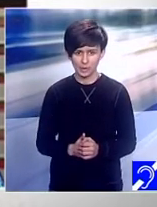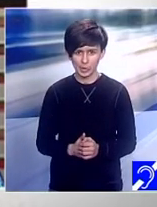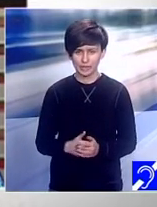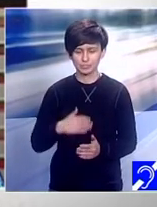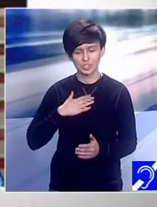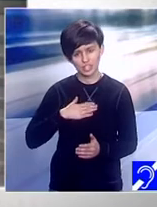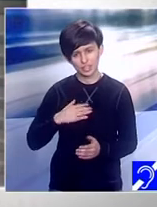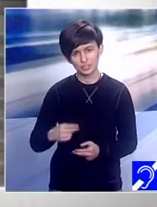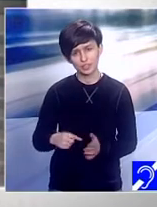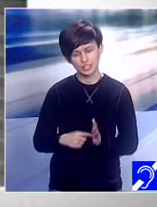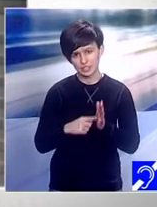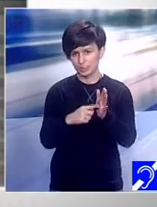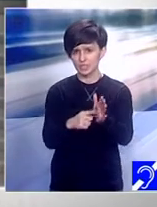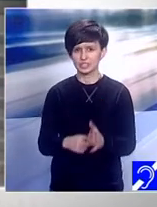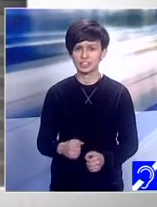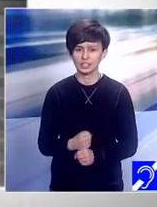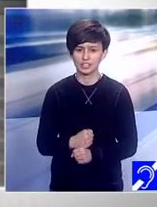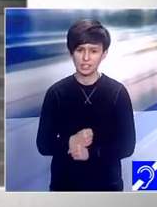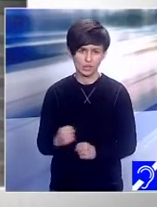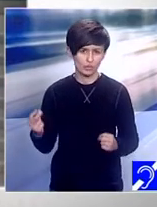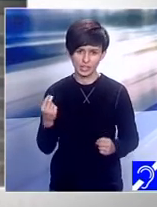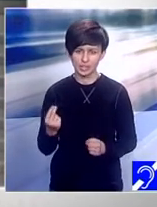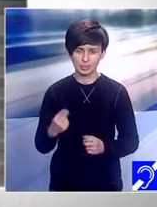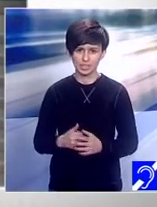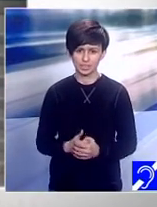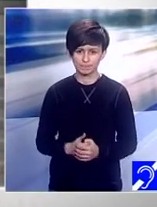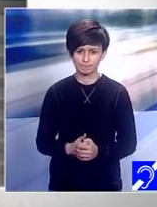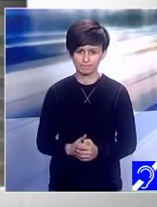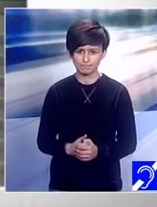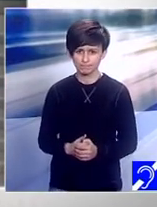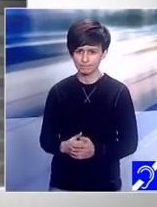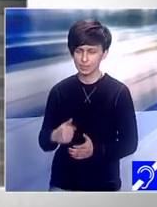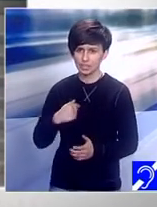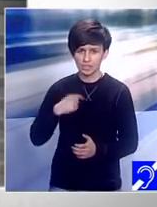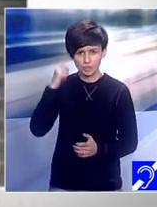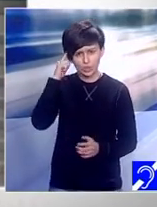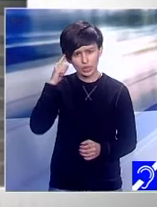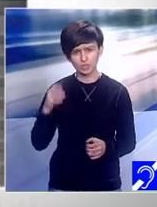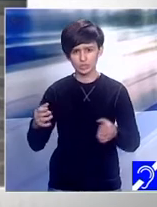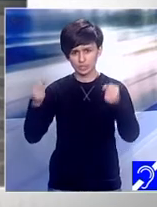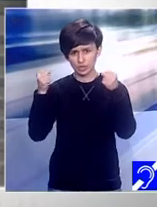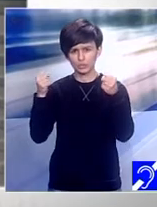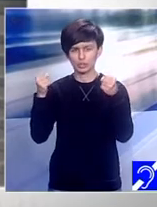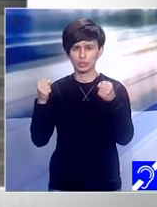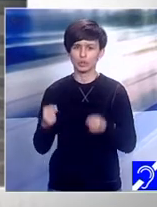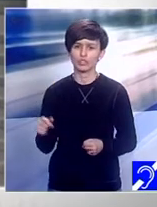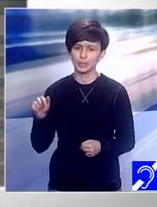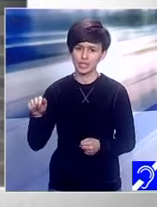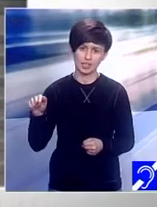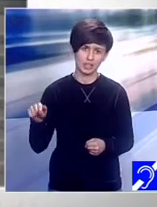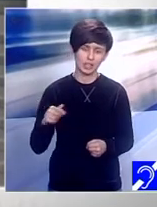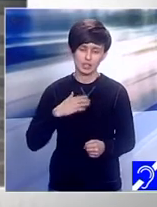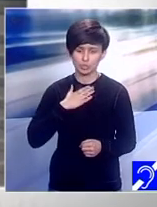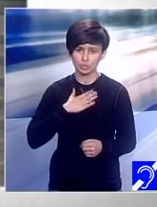mine. Știu că pentru tine a fost un trofeu râvnit, un trofeu pe care ți l-ai dorit foarte mult și pentru care te-ai